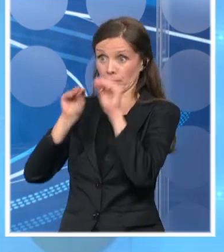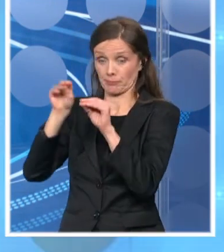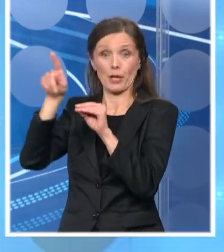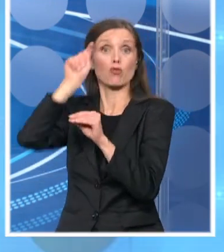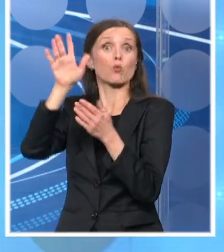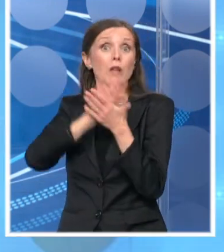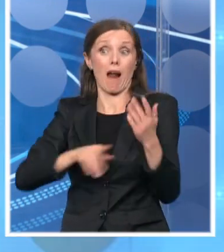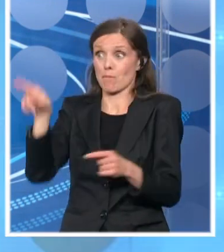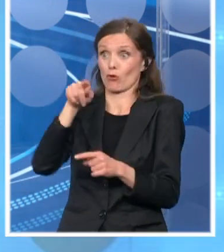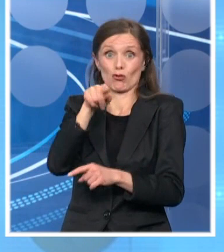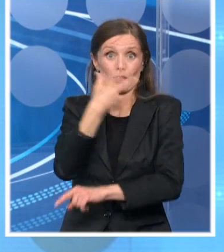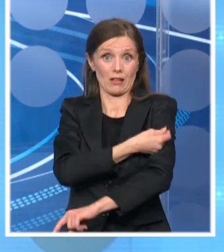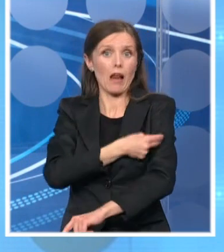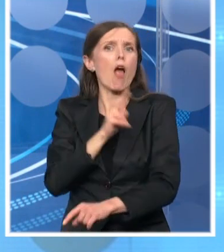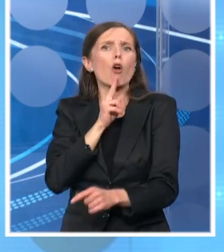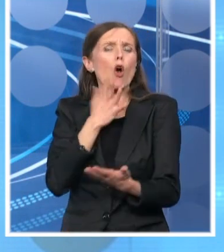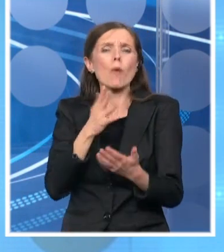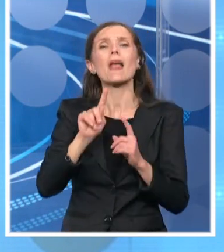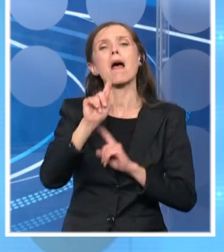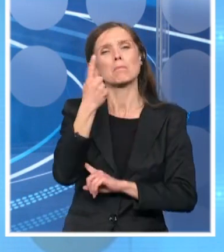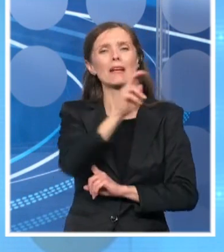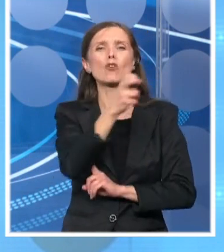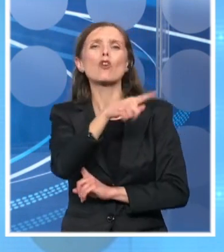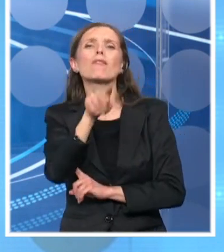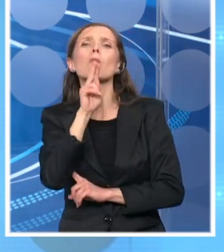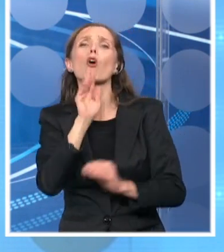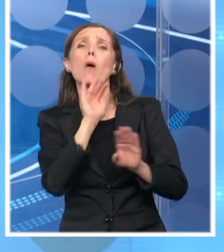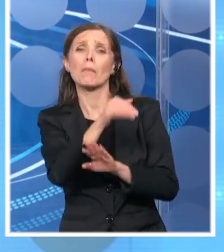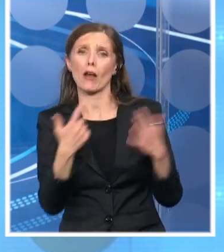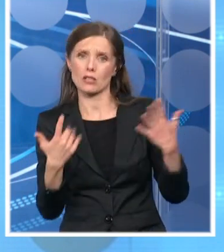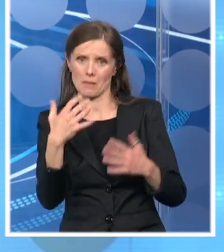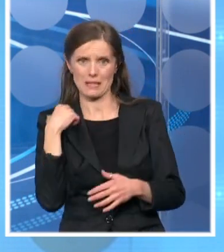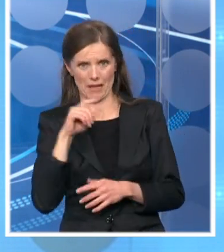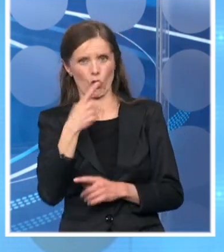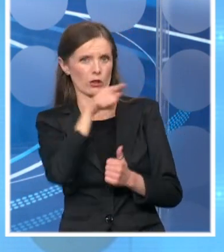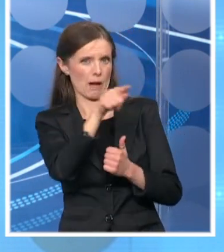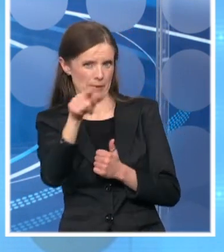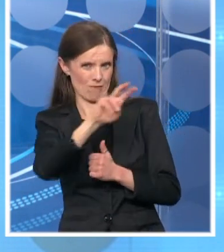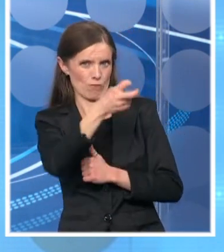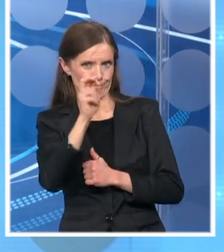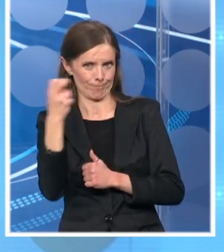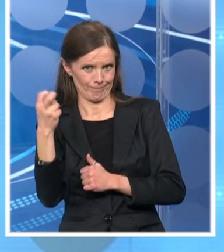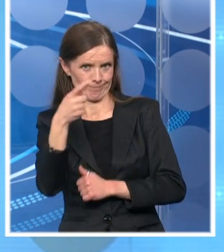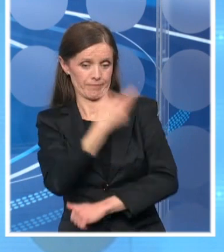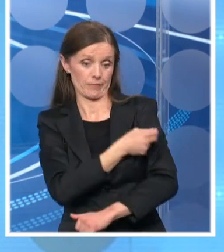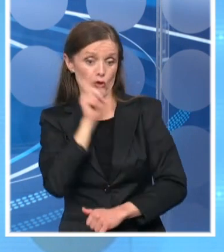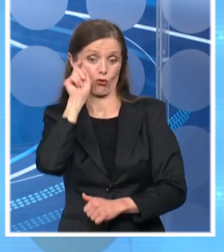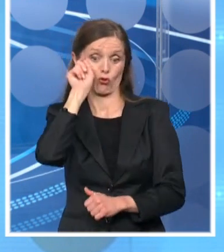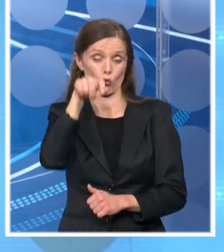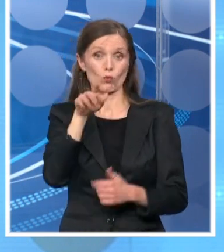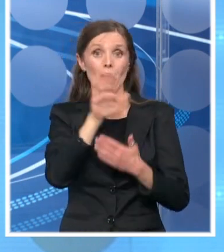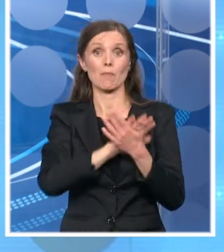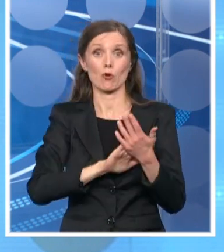Prvo se pozivaju ljudi iznad 75 godina. Prvo ćemo to već sutra